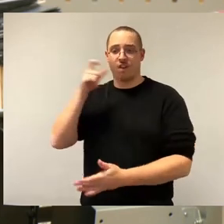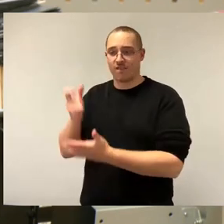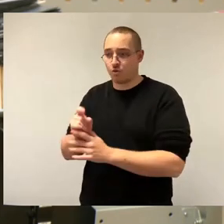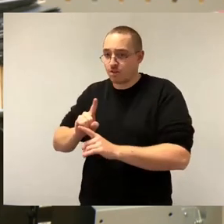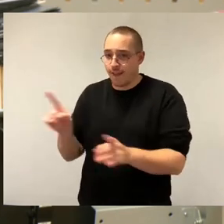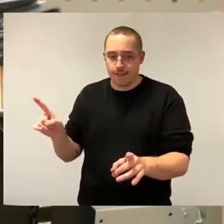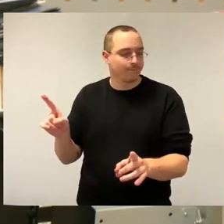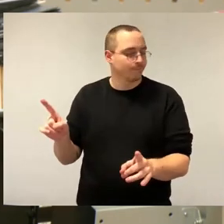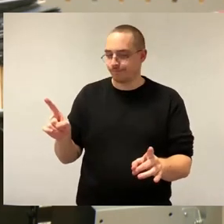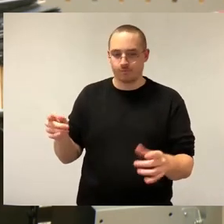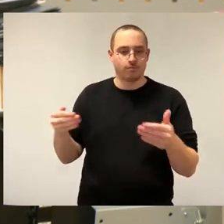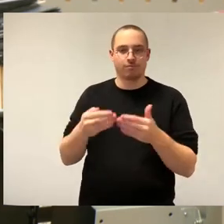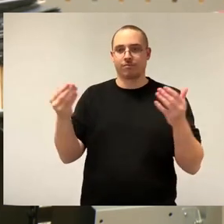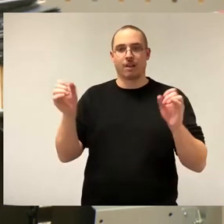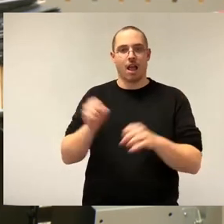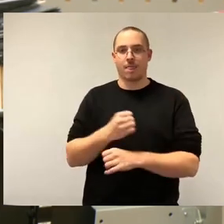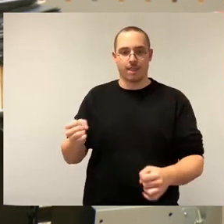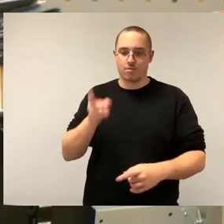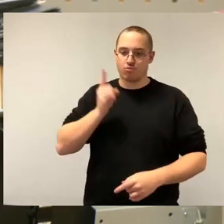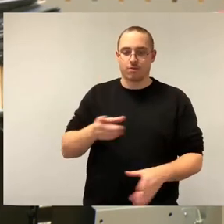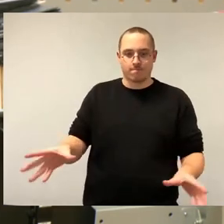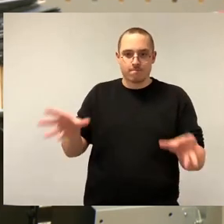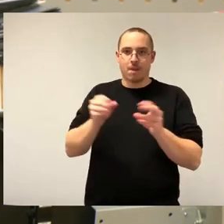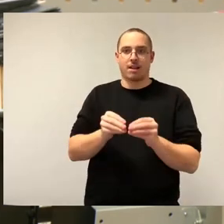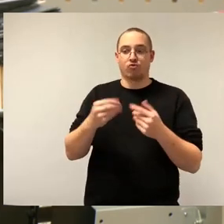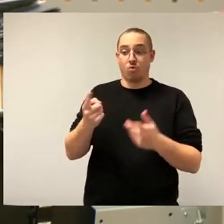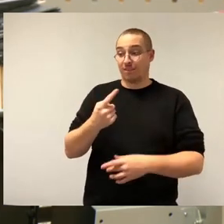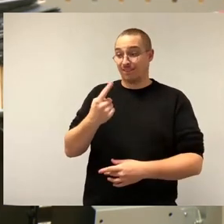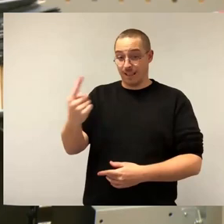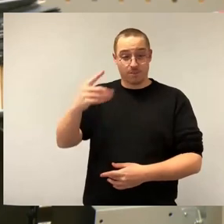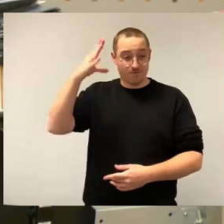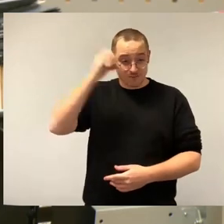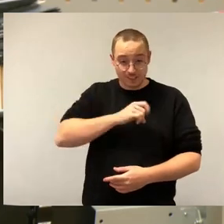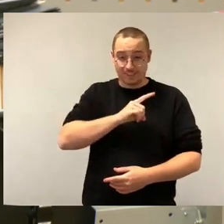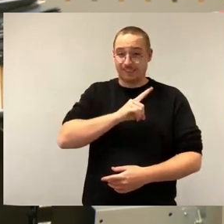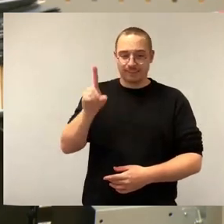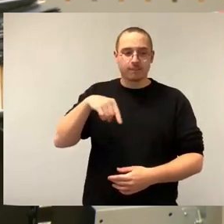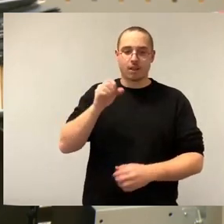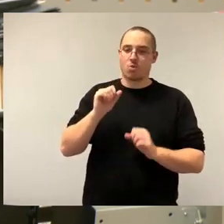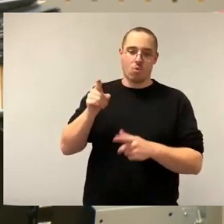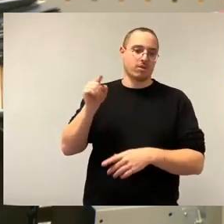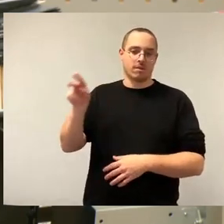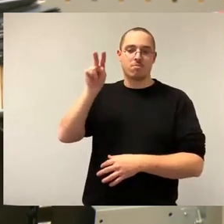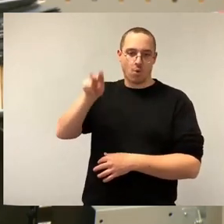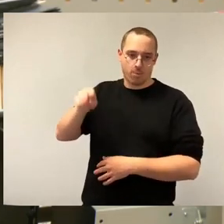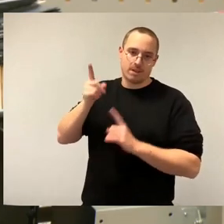sind Sie eine verfassungsfeindliche Partei und gehören zu Recht beobachtet und nicht nur das. Vielen Dank.